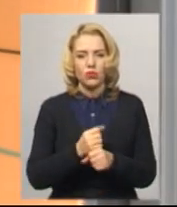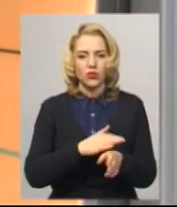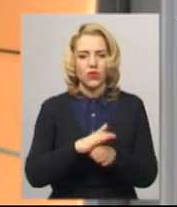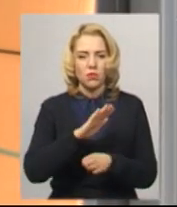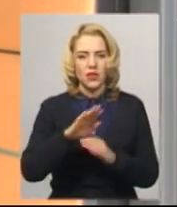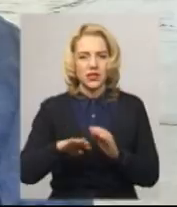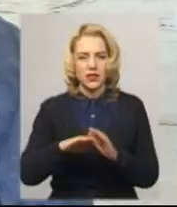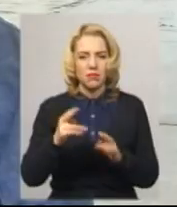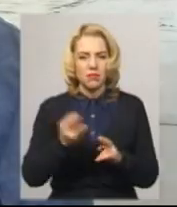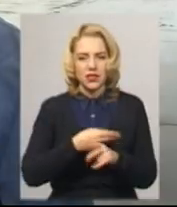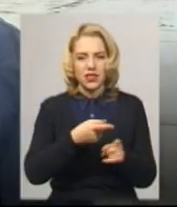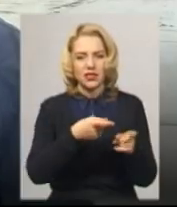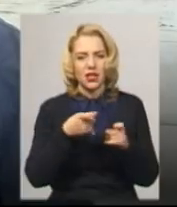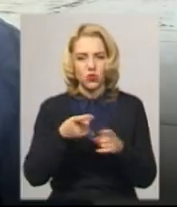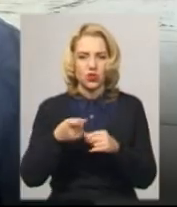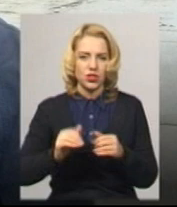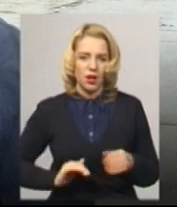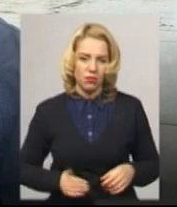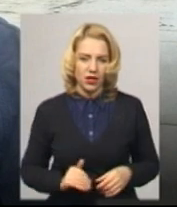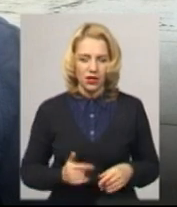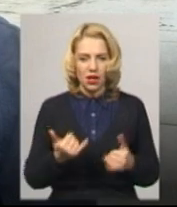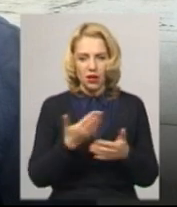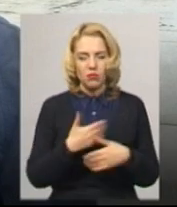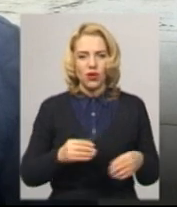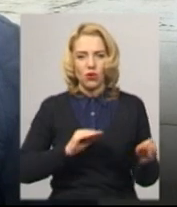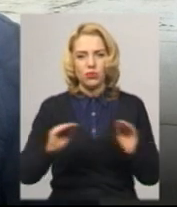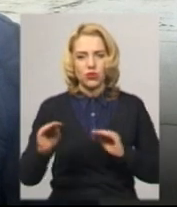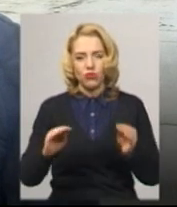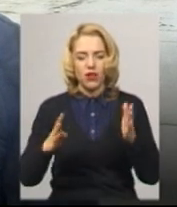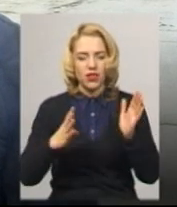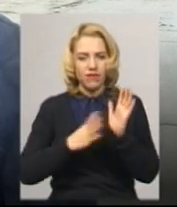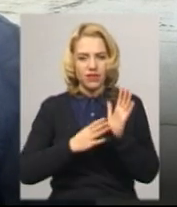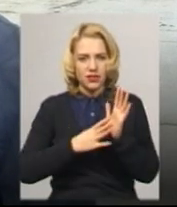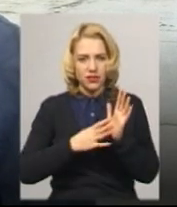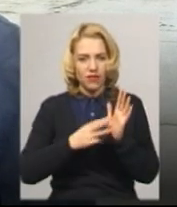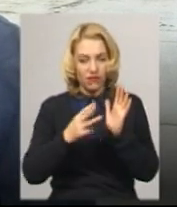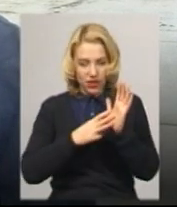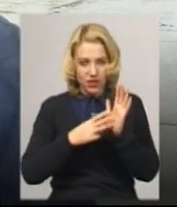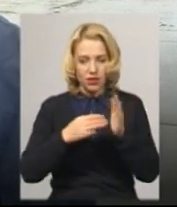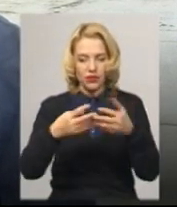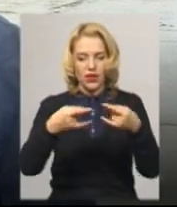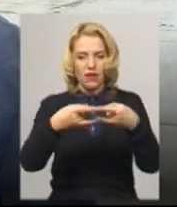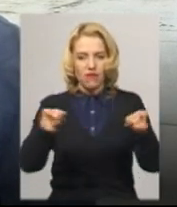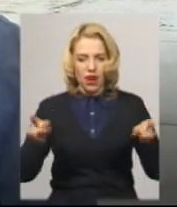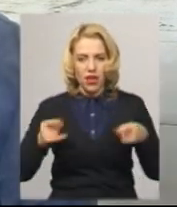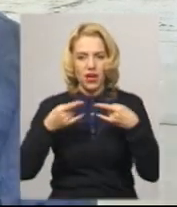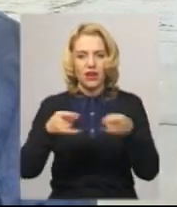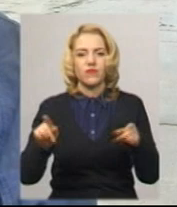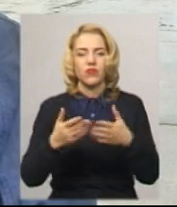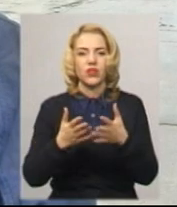залучення підрядників. Ми облаштували 8 вольєрів, вони відкриті, вольєри.